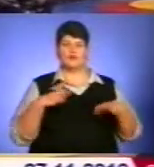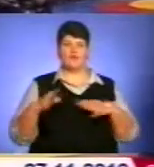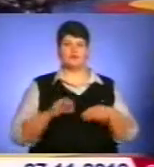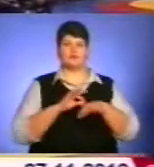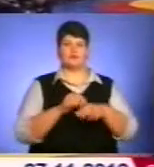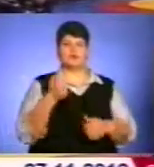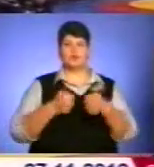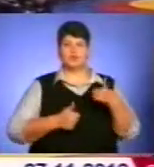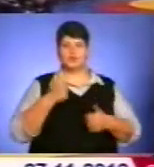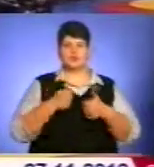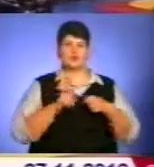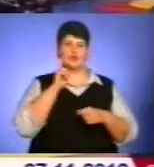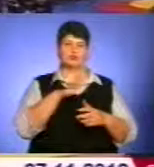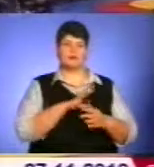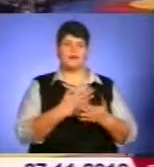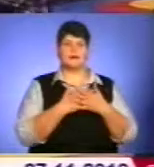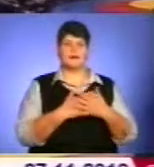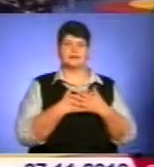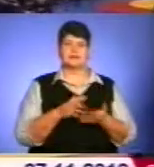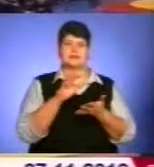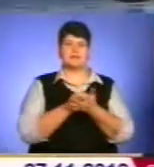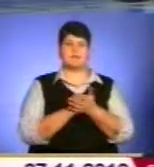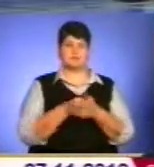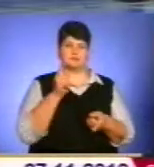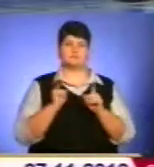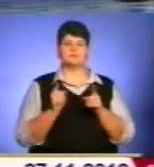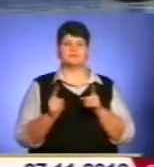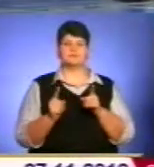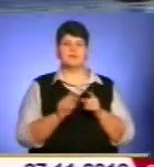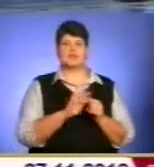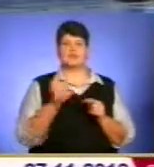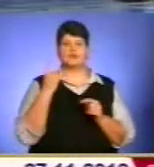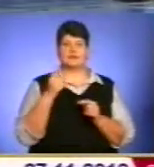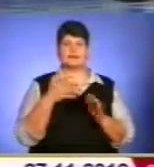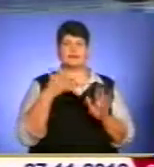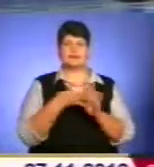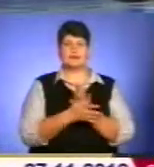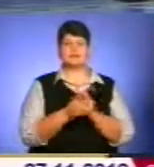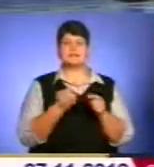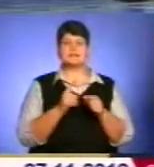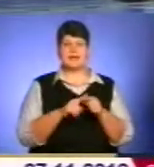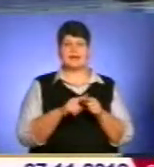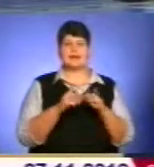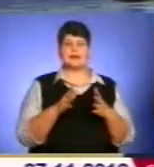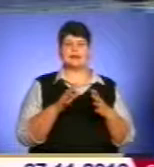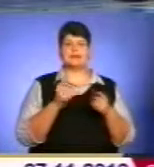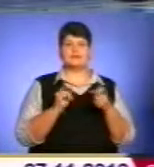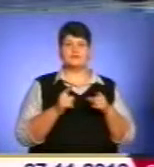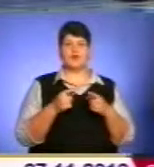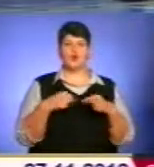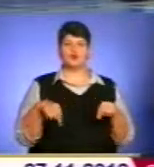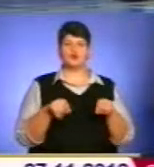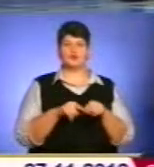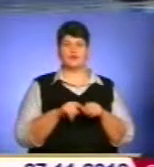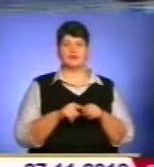коли молодь активна і ще ми реально займаються, і ще ми скорейшим. Не один організатор, тому що таке дійсство організувати на даний час дуже